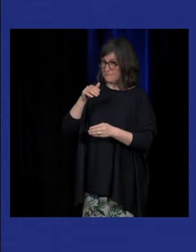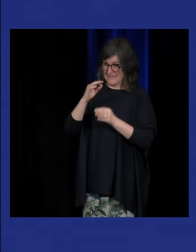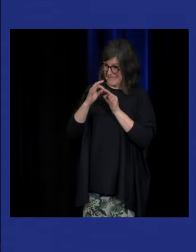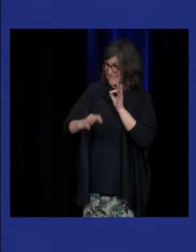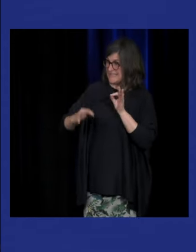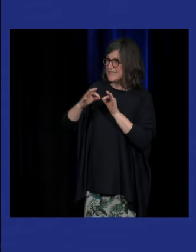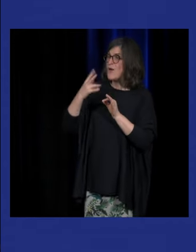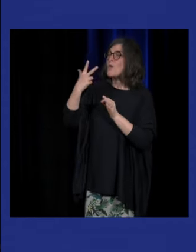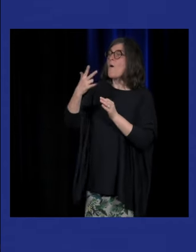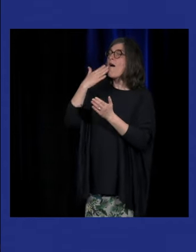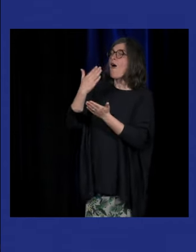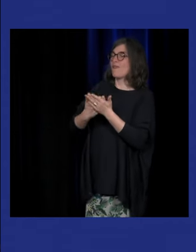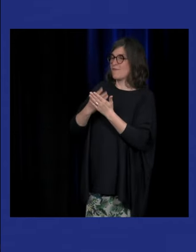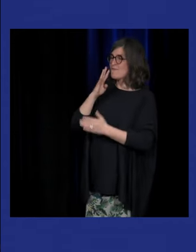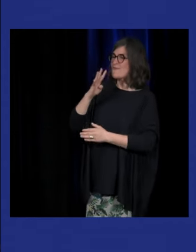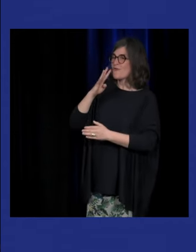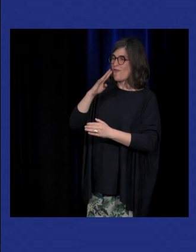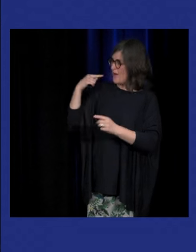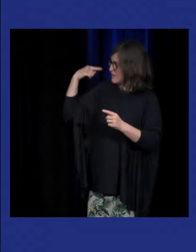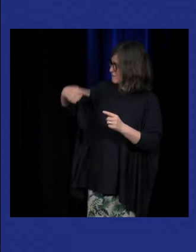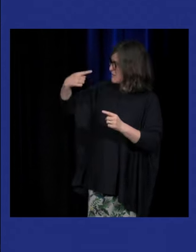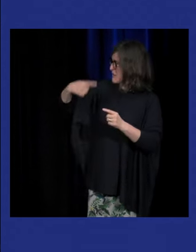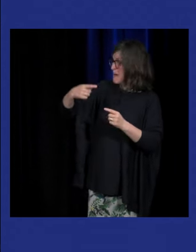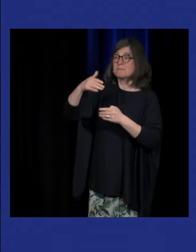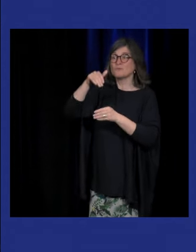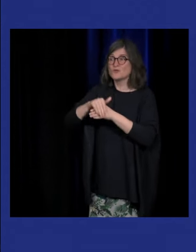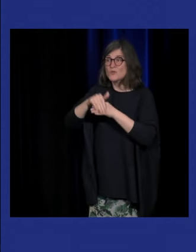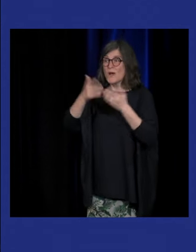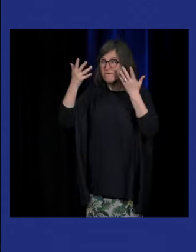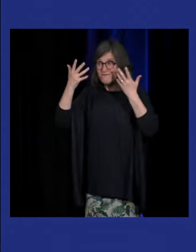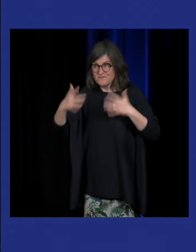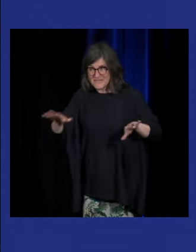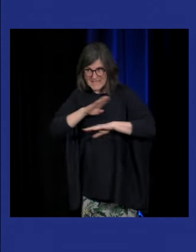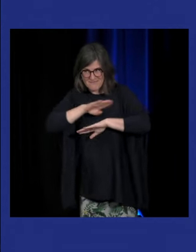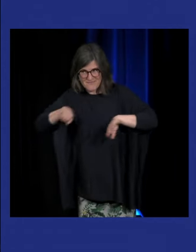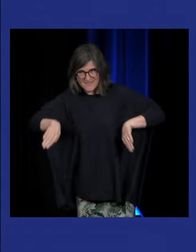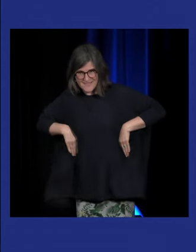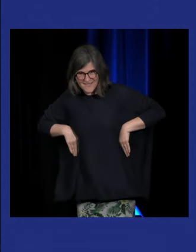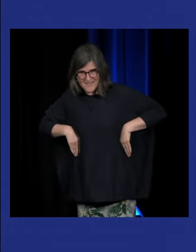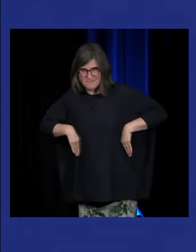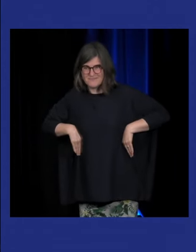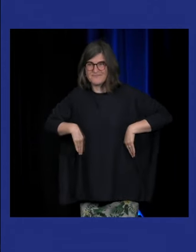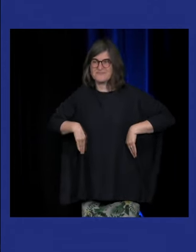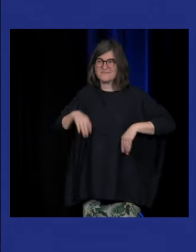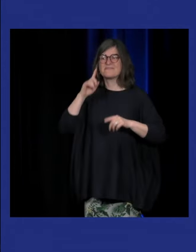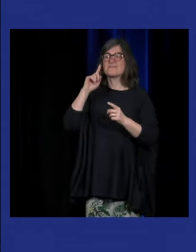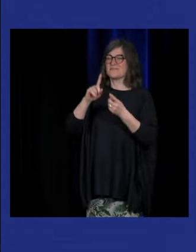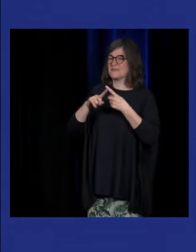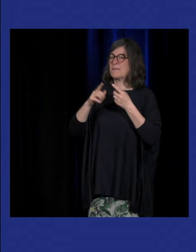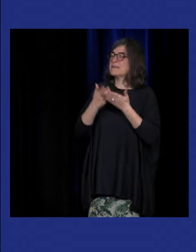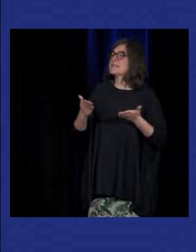cycle de trois séances dédiées à la question du handicap et donc lorsqu'on avait préparé